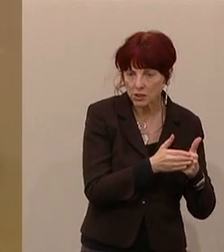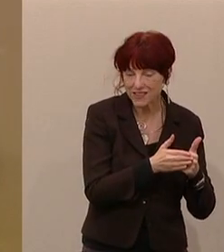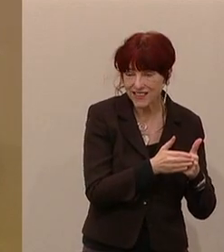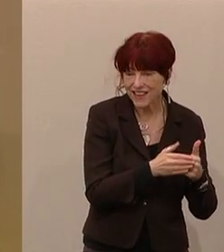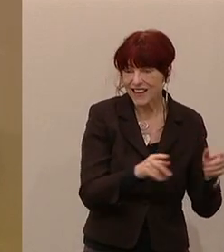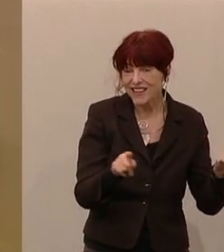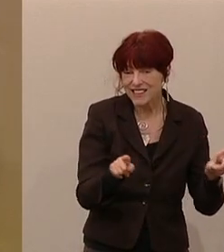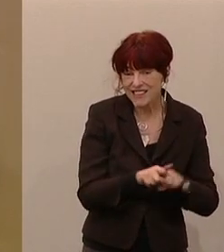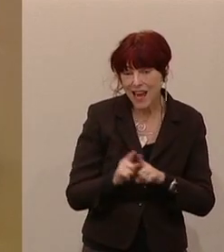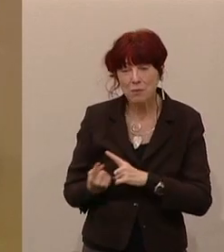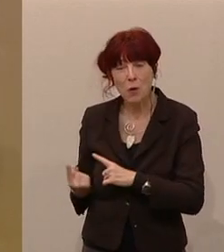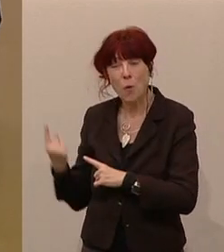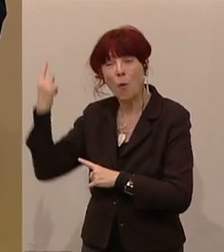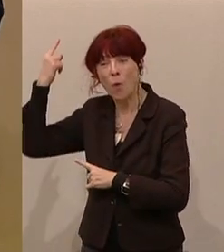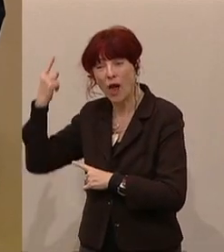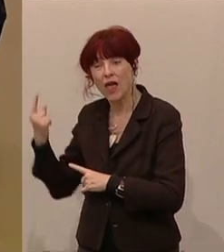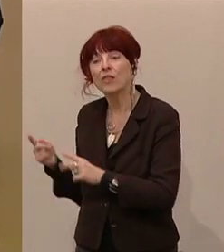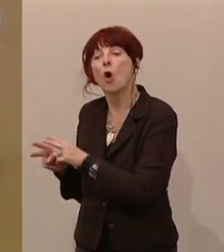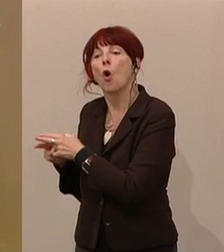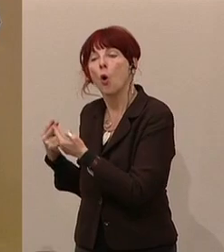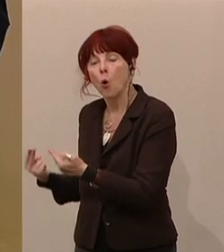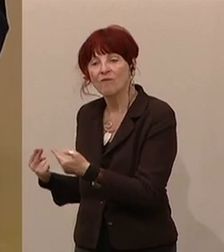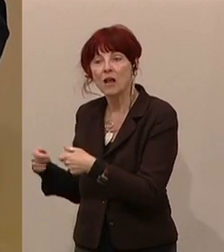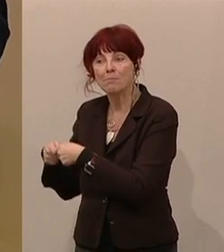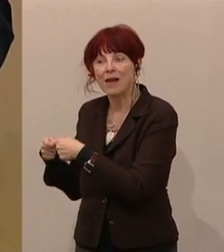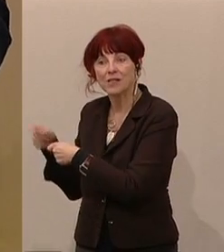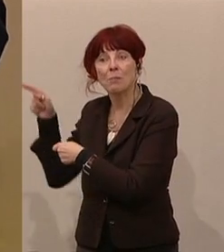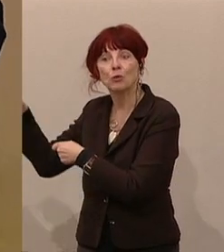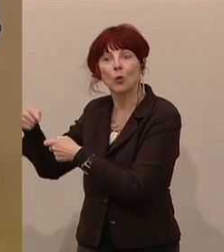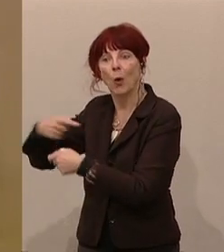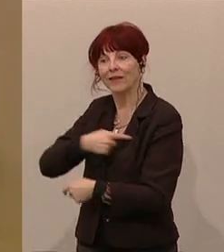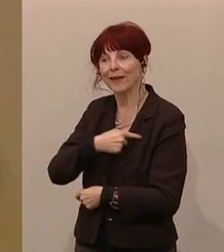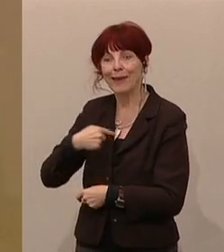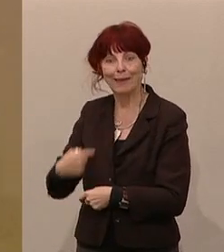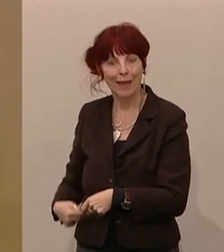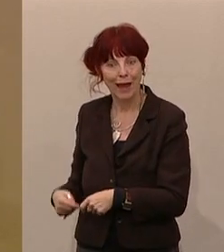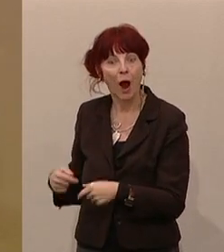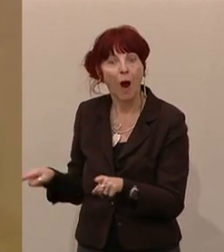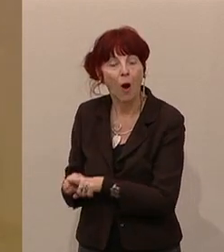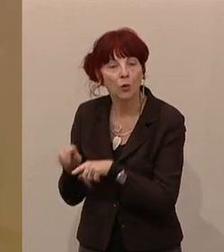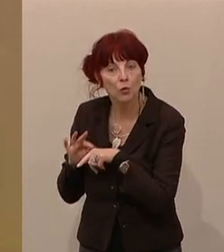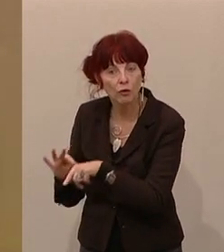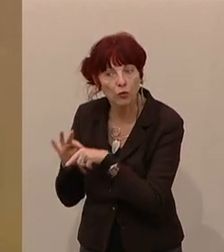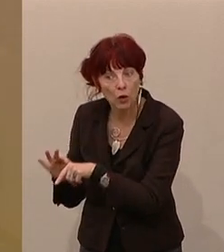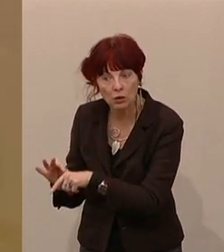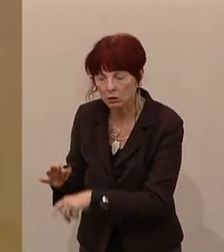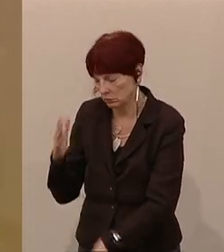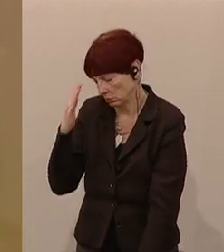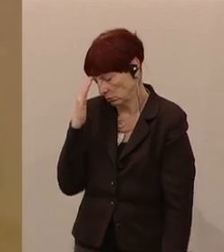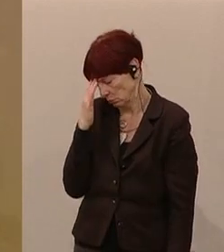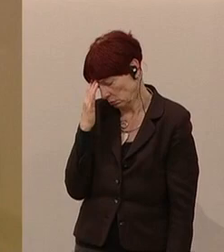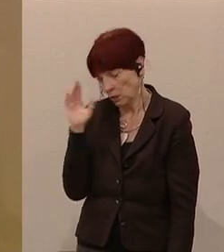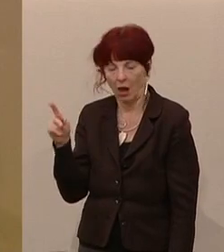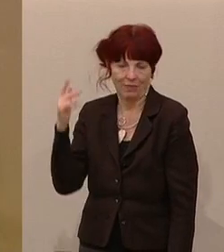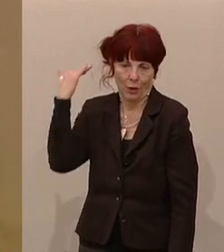Umweltmaßnahmen in China, die können Sie sich erträumen. Und wer heute nach Beking geht und das lautstark fordert, der